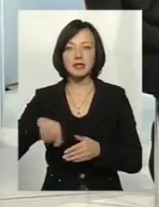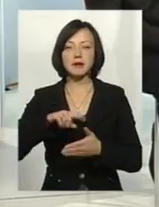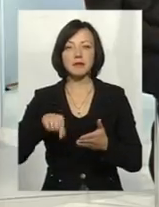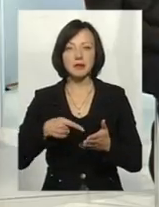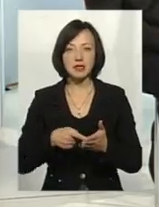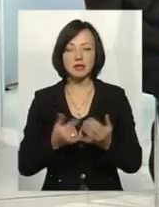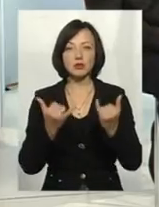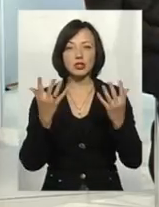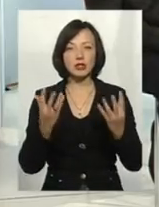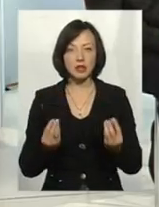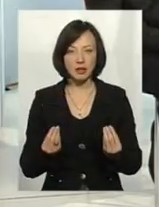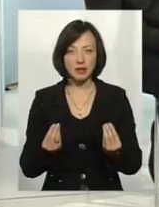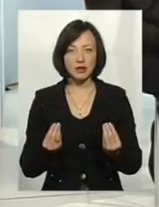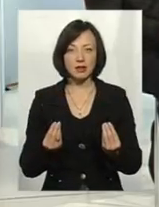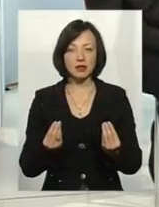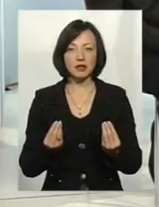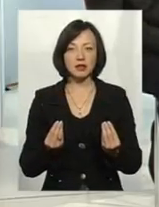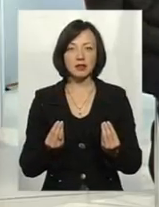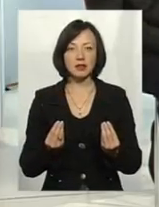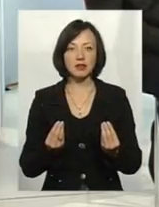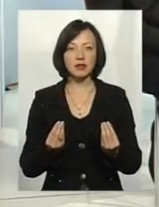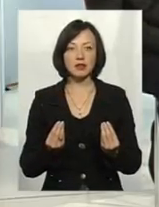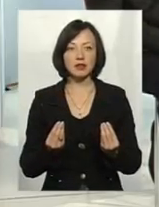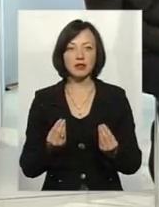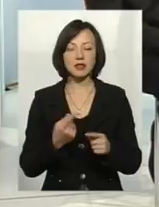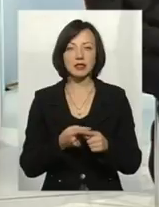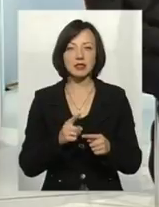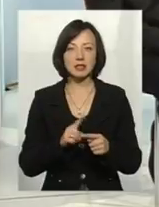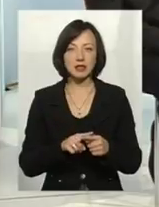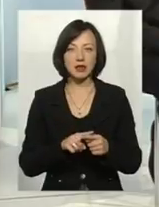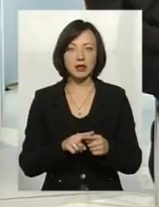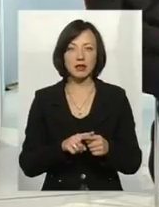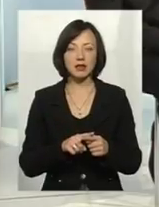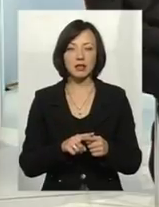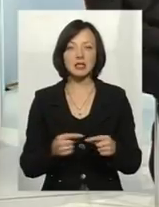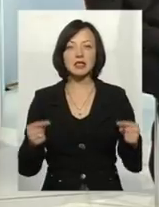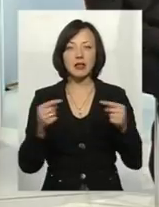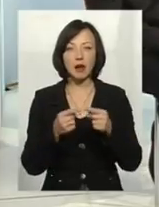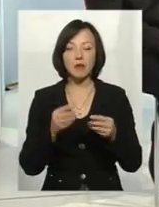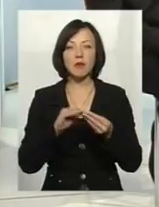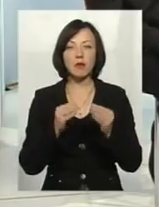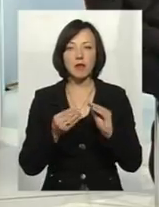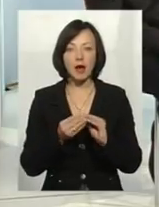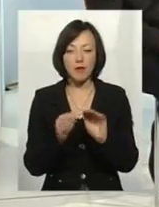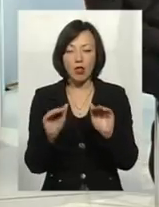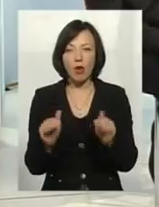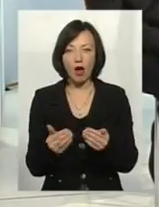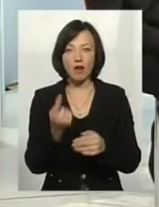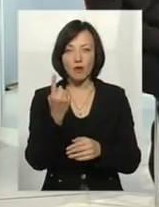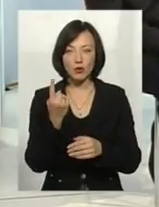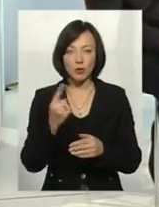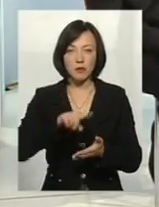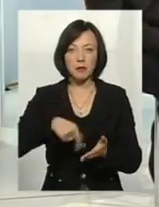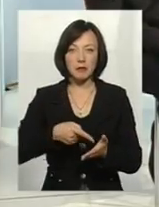на сьогоднішній день це показує, що іменно це проблема локальна в одному